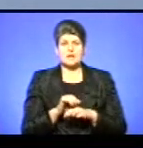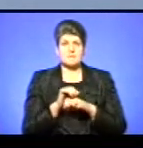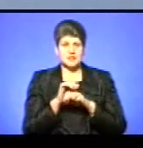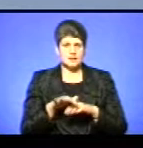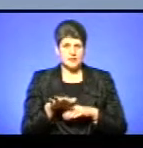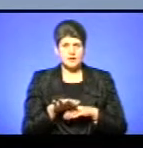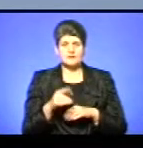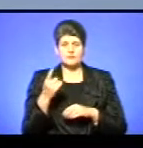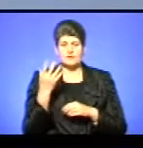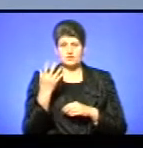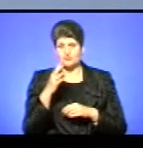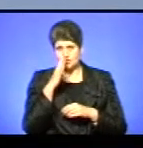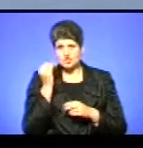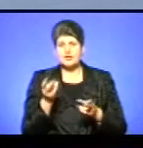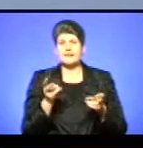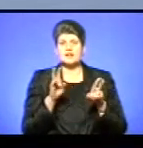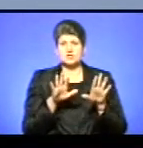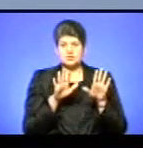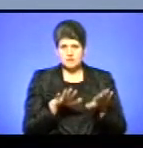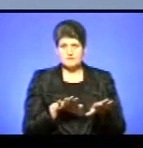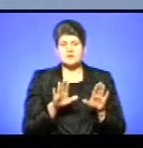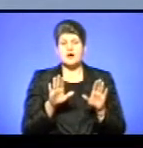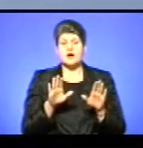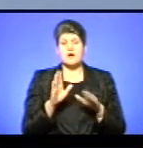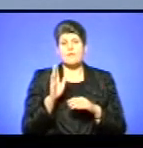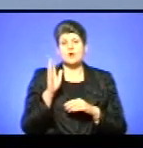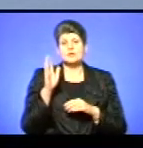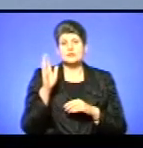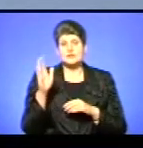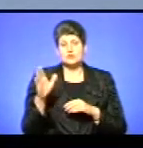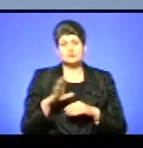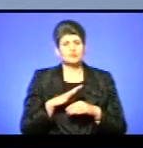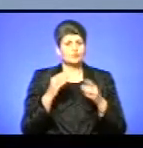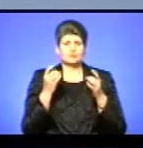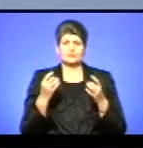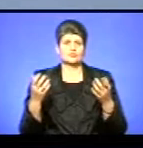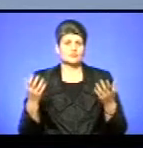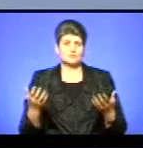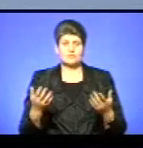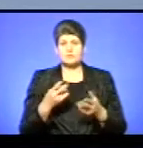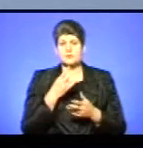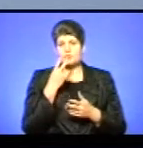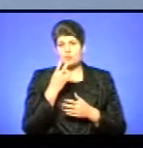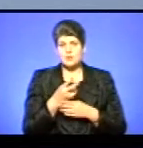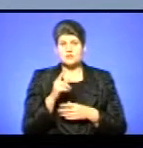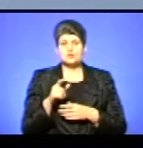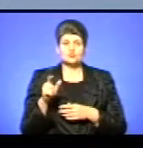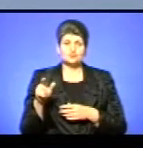що я вперше в нічі залишився. Але подальше мотивація стала дуже простою, так? Ми побачили, що люди